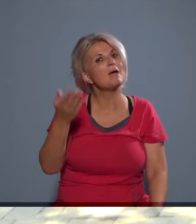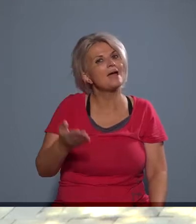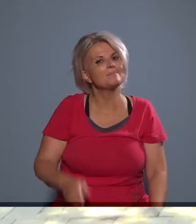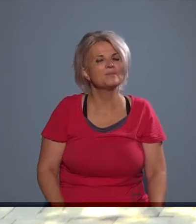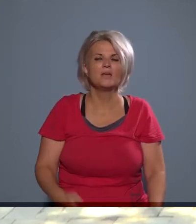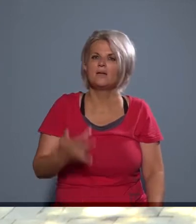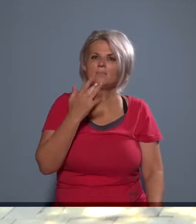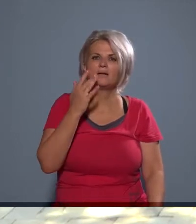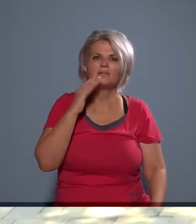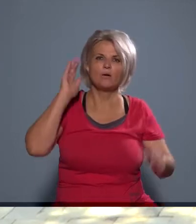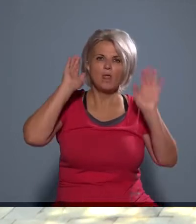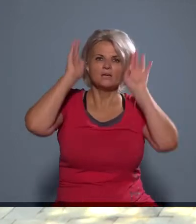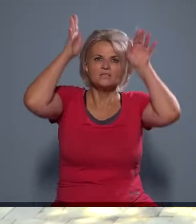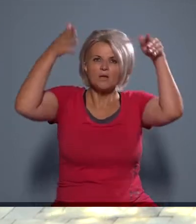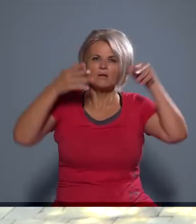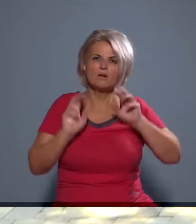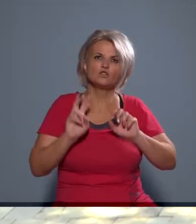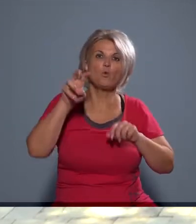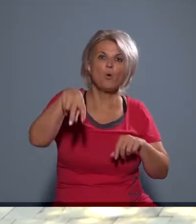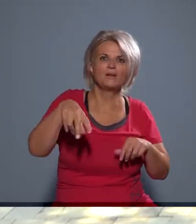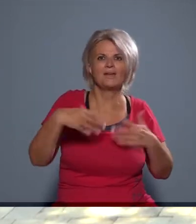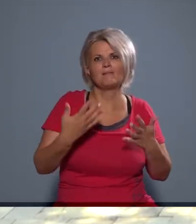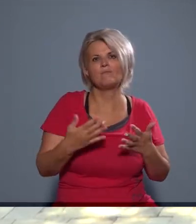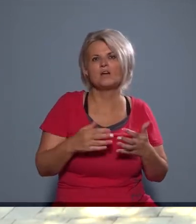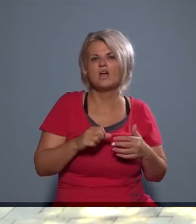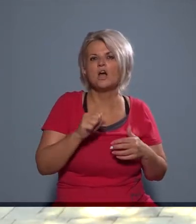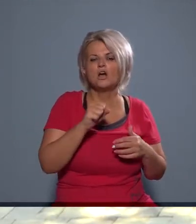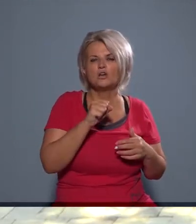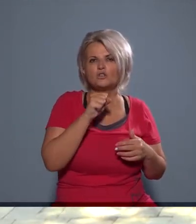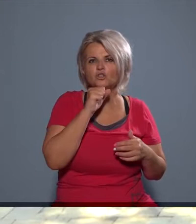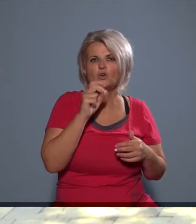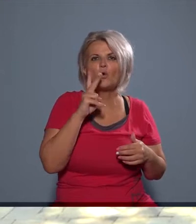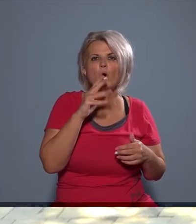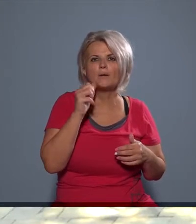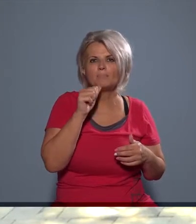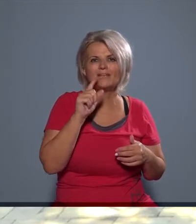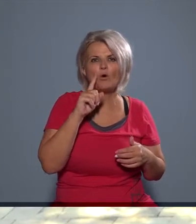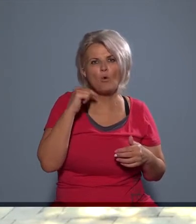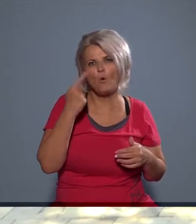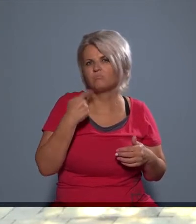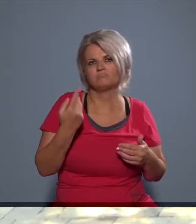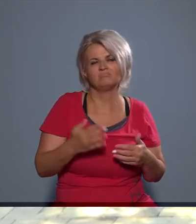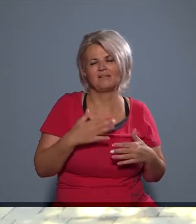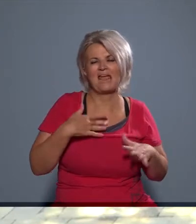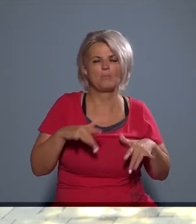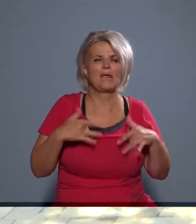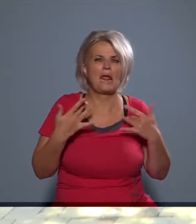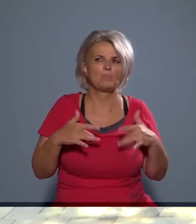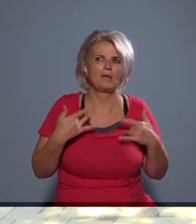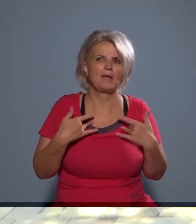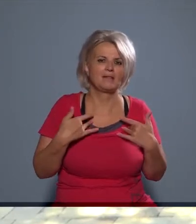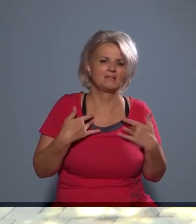róla. Hogy ugró szarvas, skorpió, és hogy így nekem ez óriási élmény volt, hogy